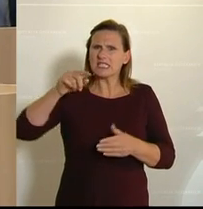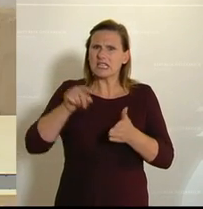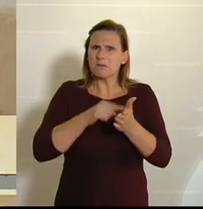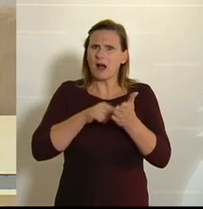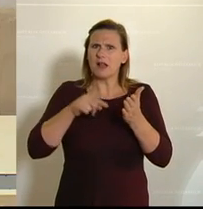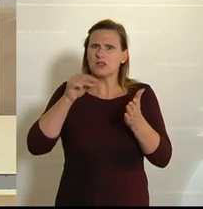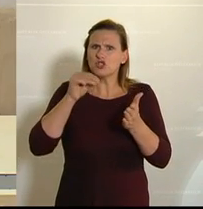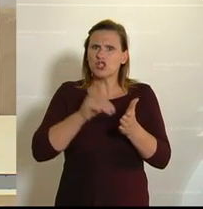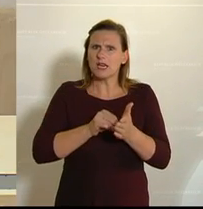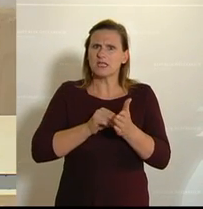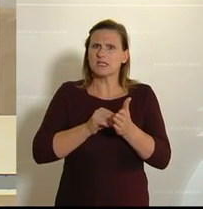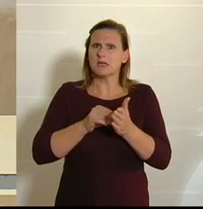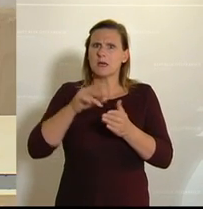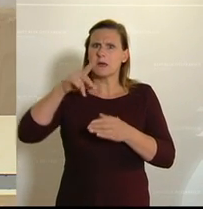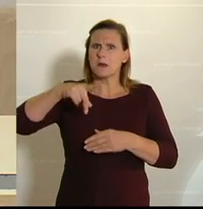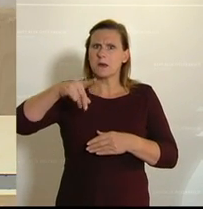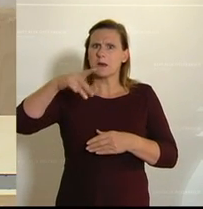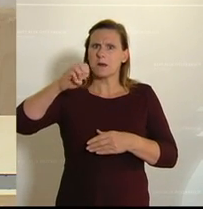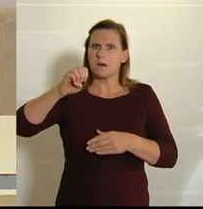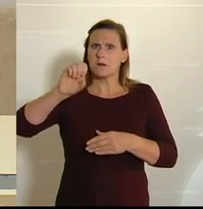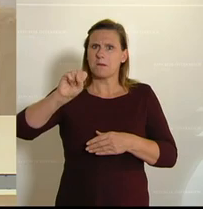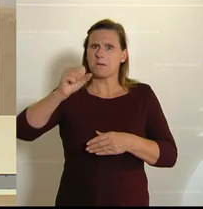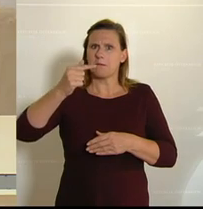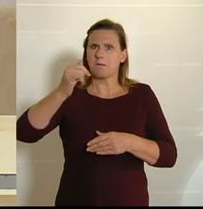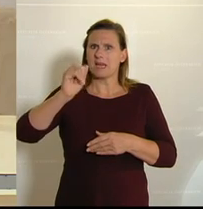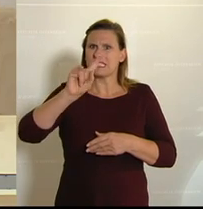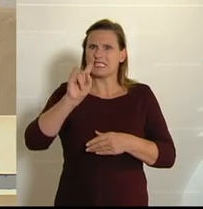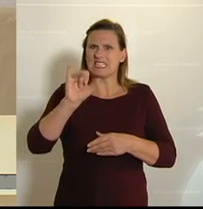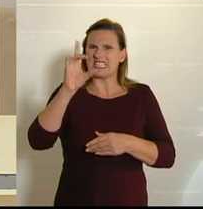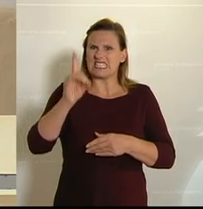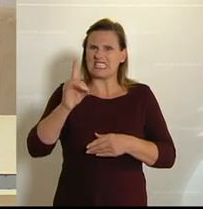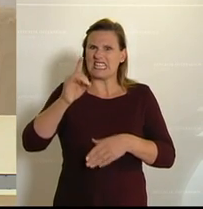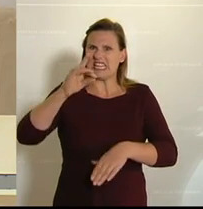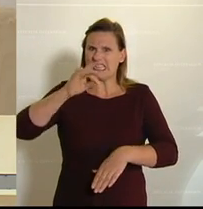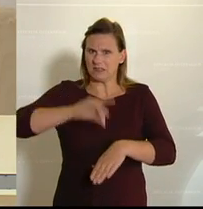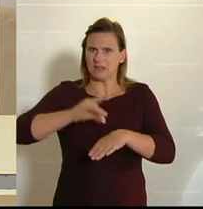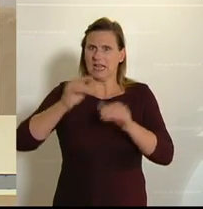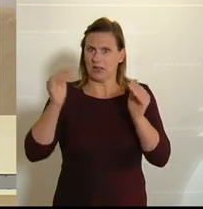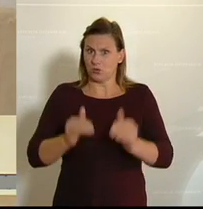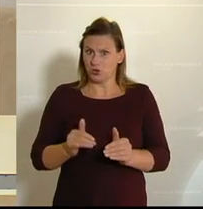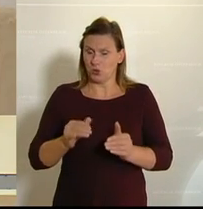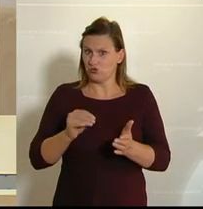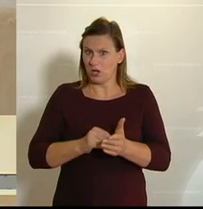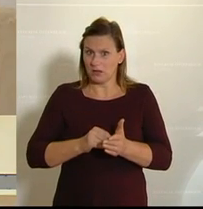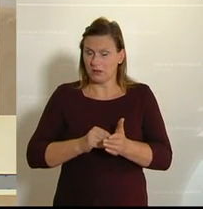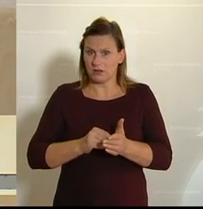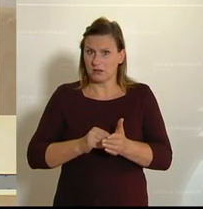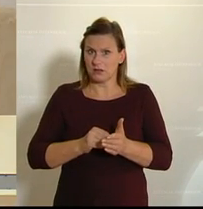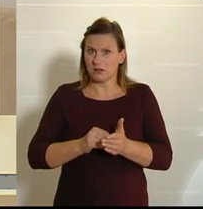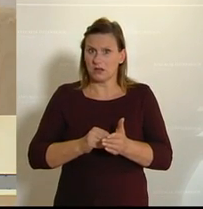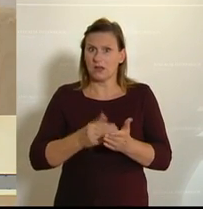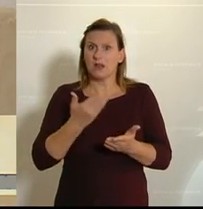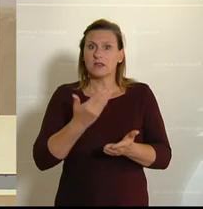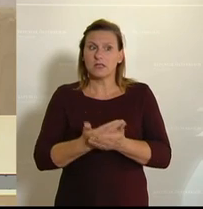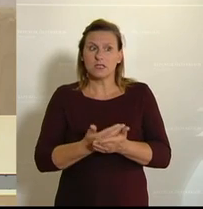Pestizidreduktion vorkommt? Ich appelliere zum Abschluss gerade an die Grünen. Warum stellen Sie